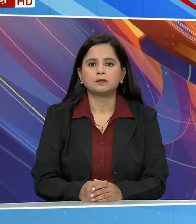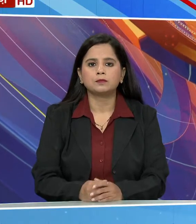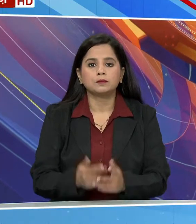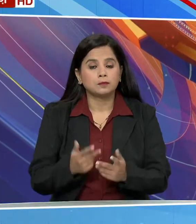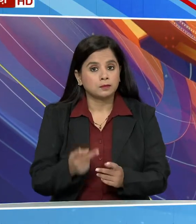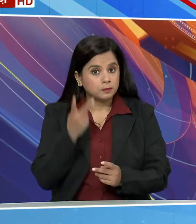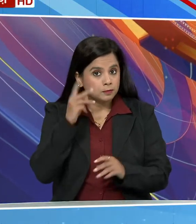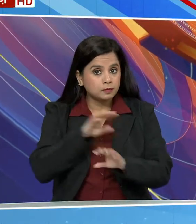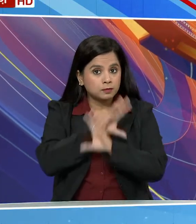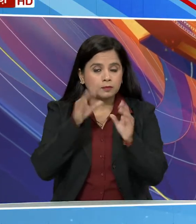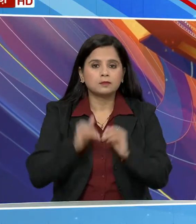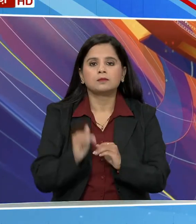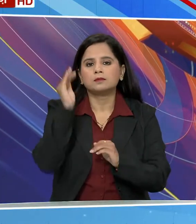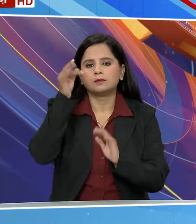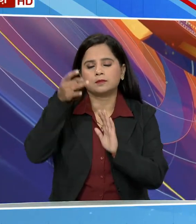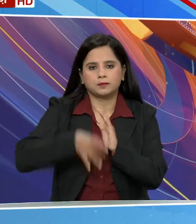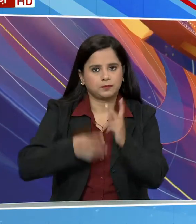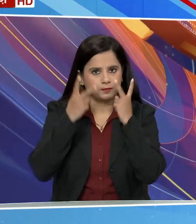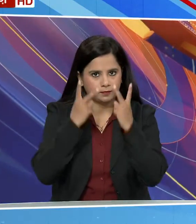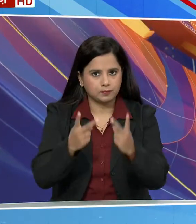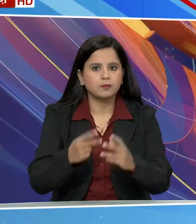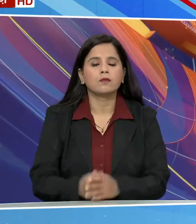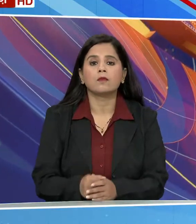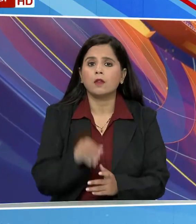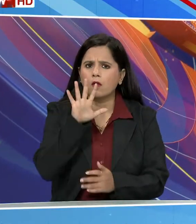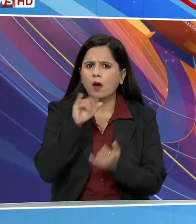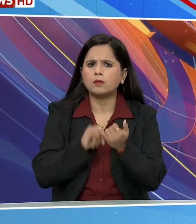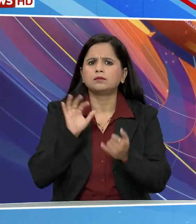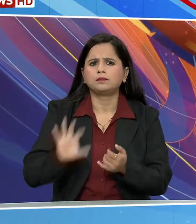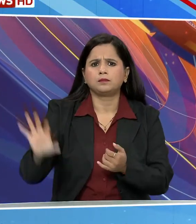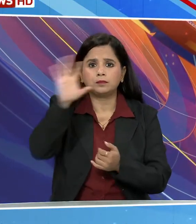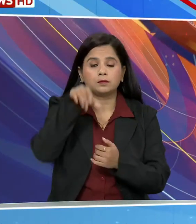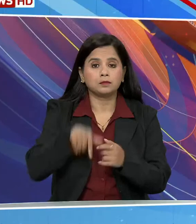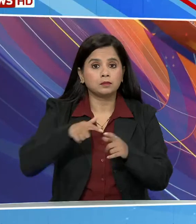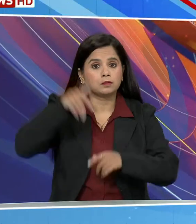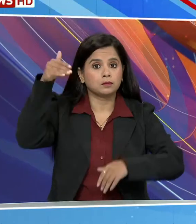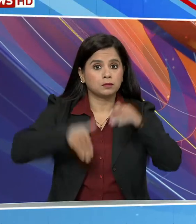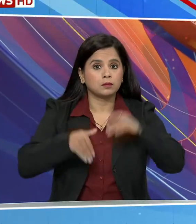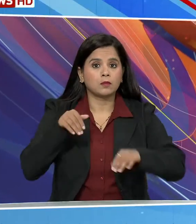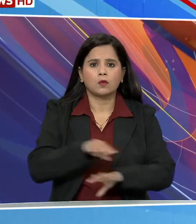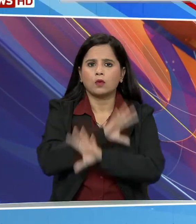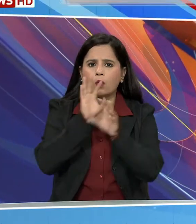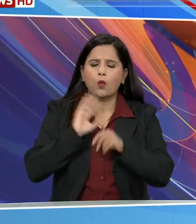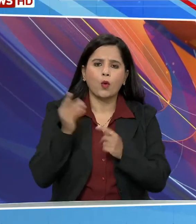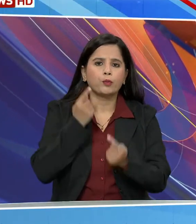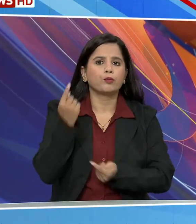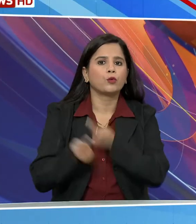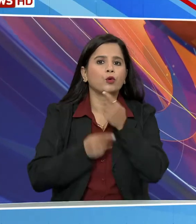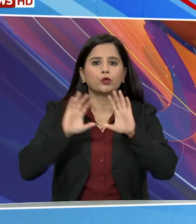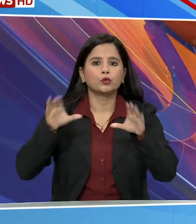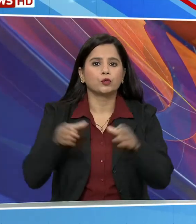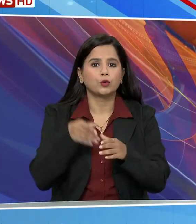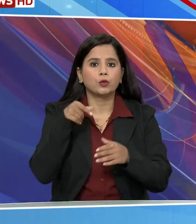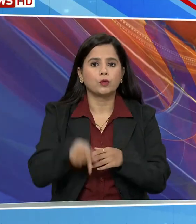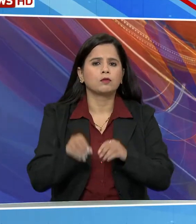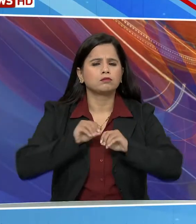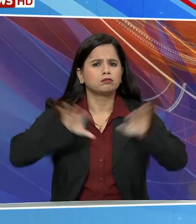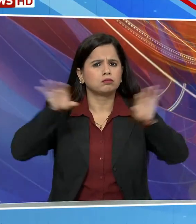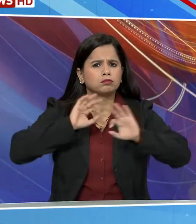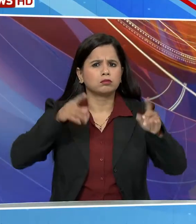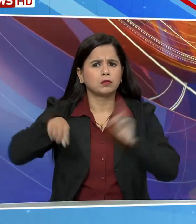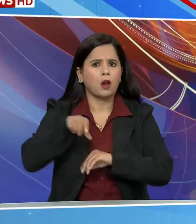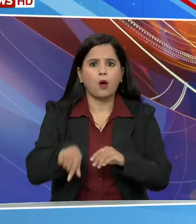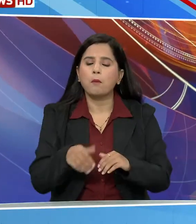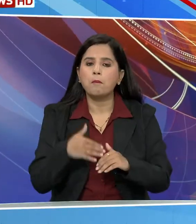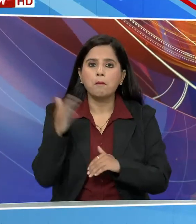और आएब जानते सभी खबरों को विस्तार के साथ पांच राजयों के विधानसभा चुनाव के लिए सभी राशनतिक दलों ने प्रचार को रफ्तार